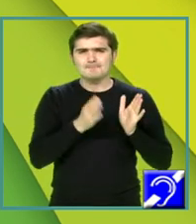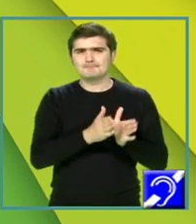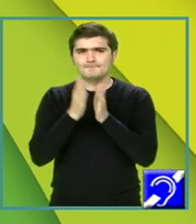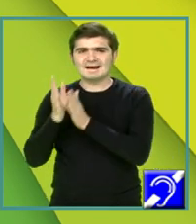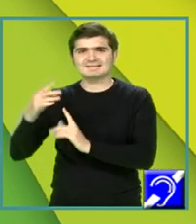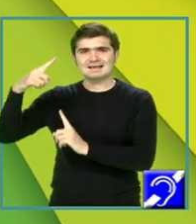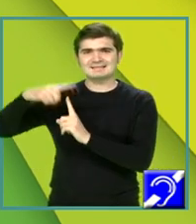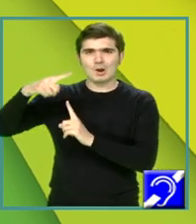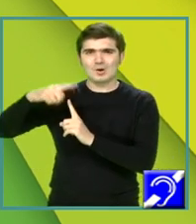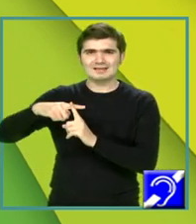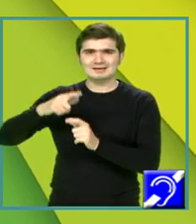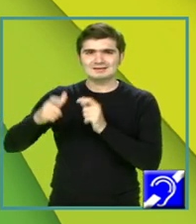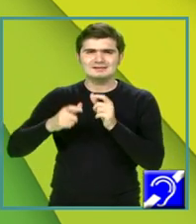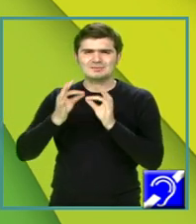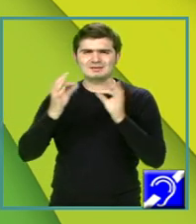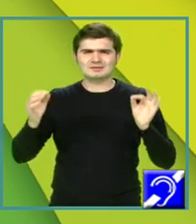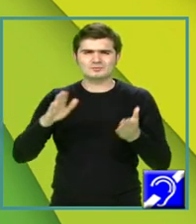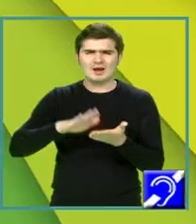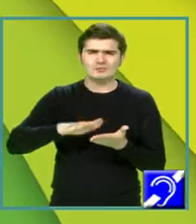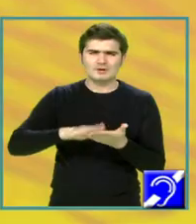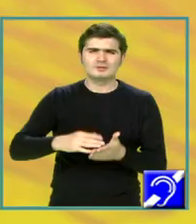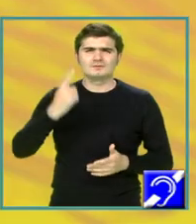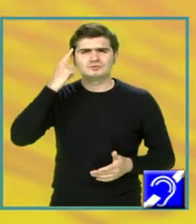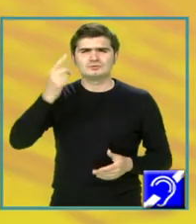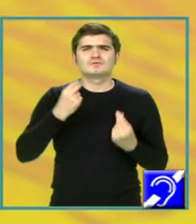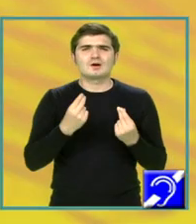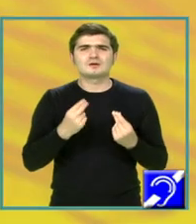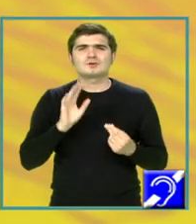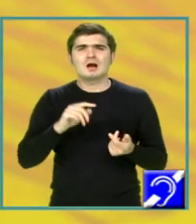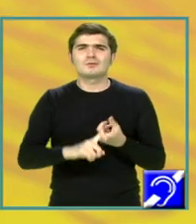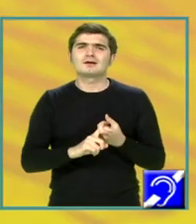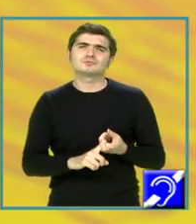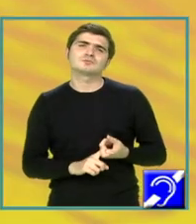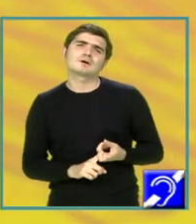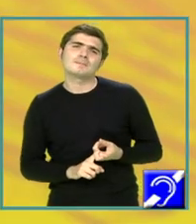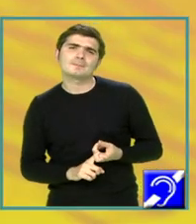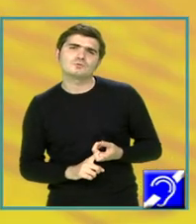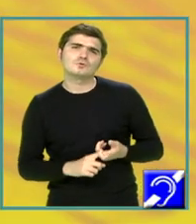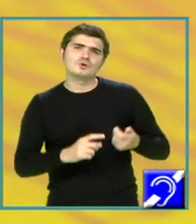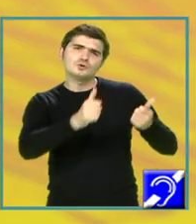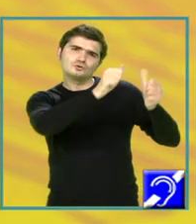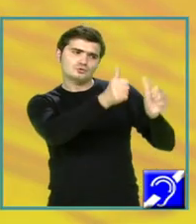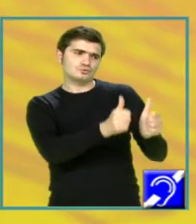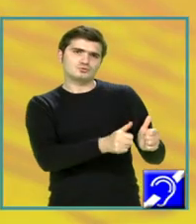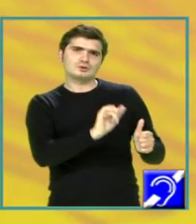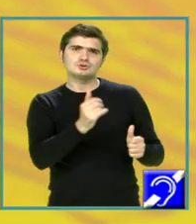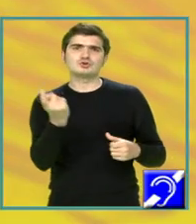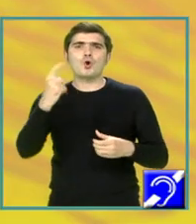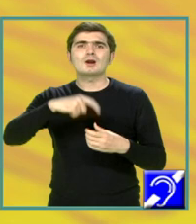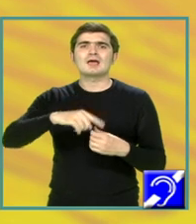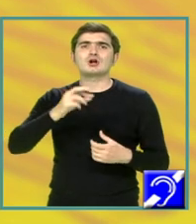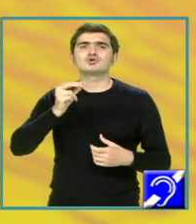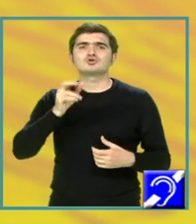ale textului argumentativ știți foarte bine, fac referire practic la structură și la conectori. Textul